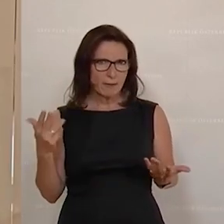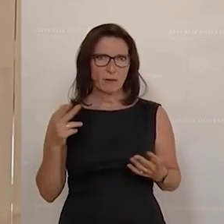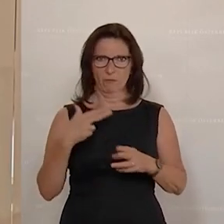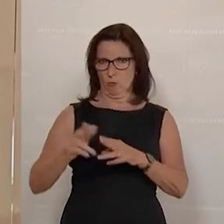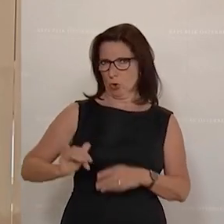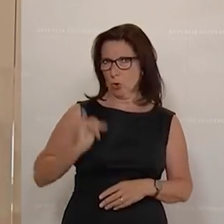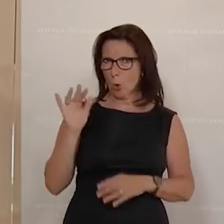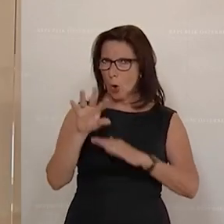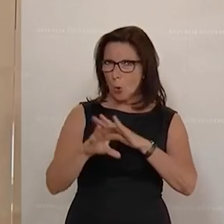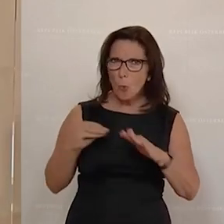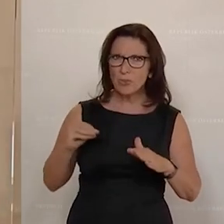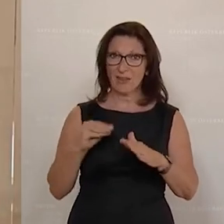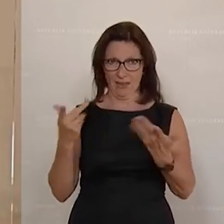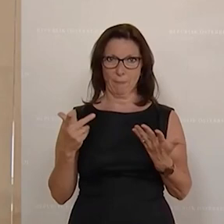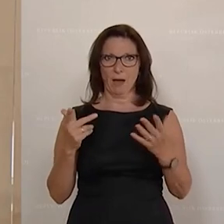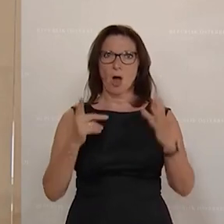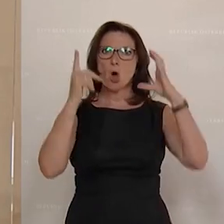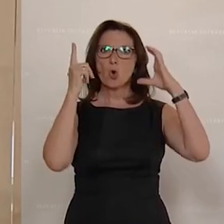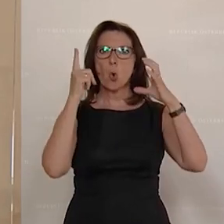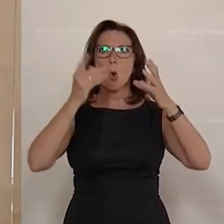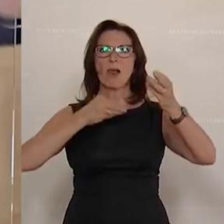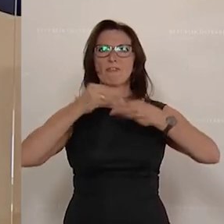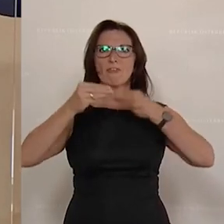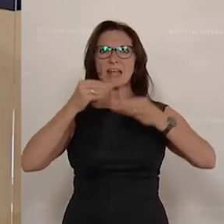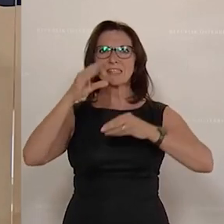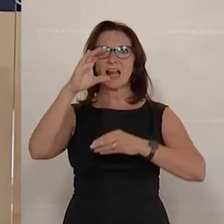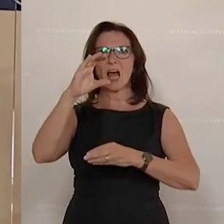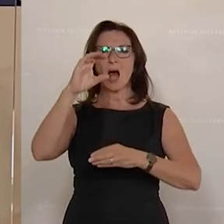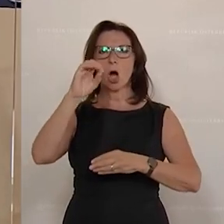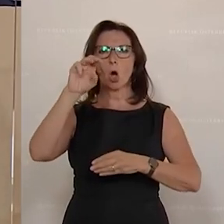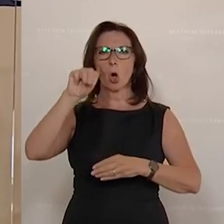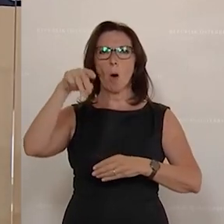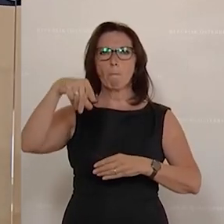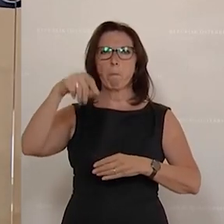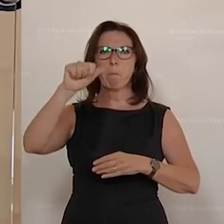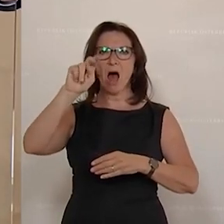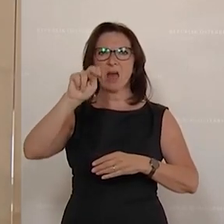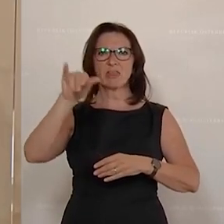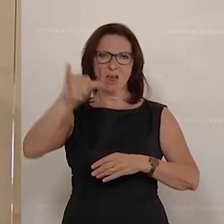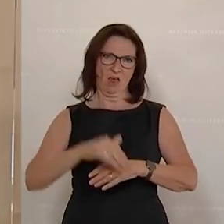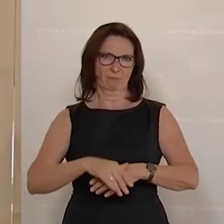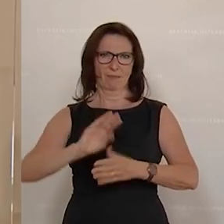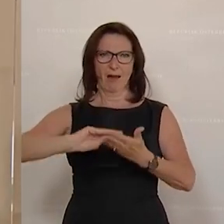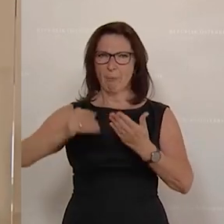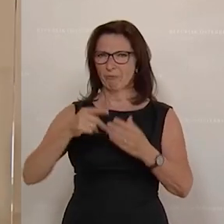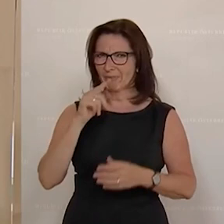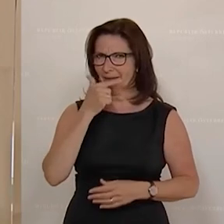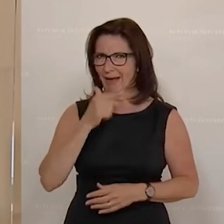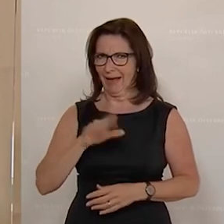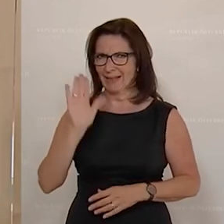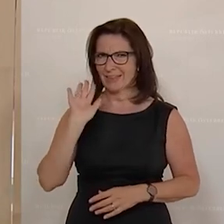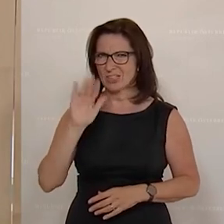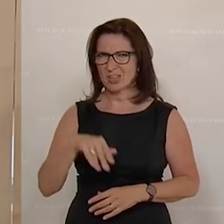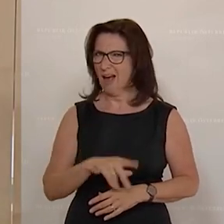Jungunternehmer, die heißt Cool Flexible Company. Aber englische Verträge, boah, das geht nicht. Das muss schon alles